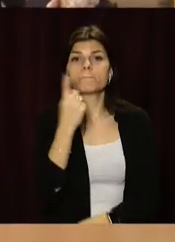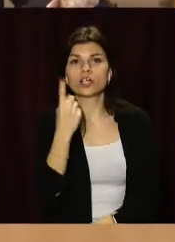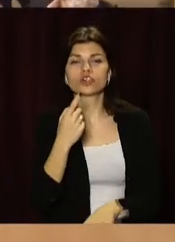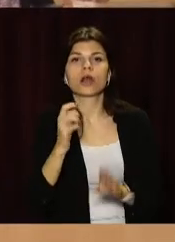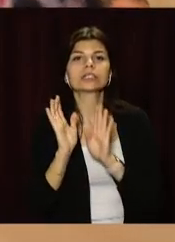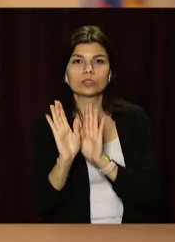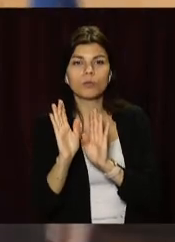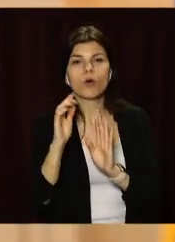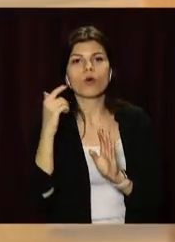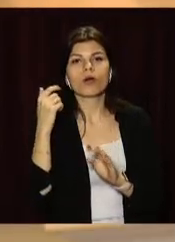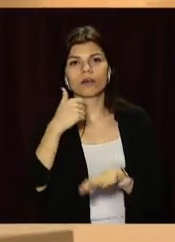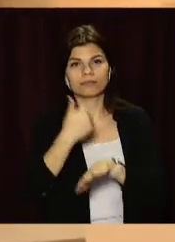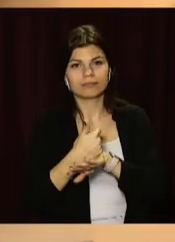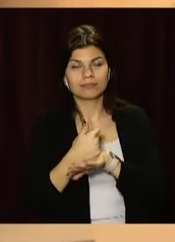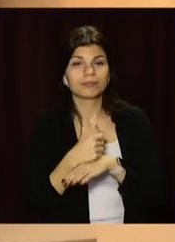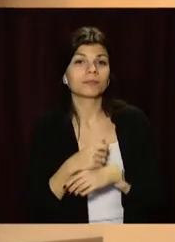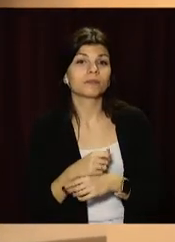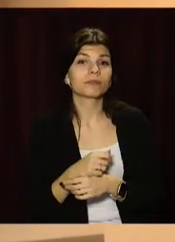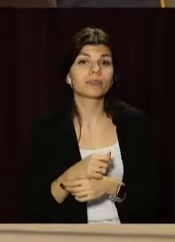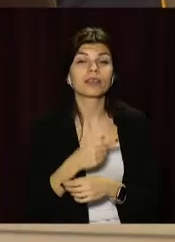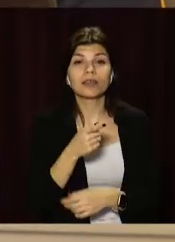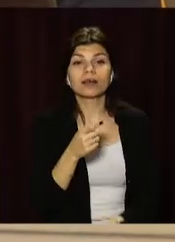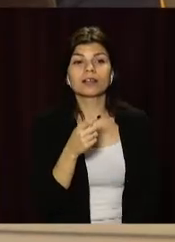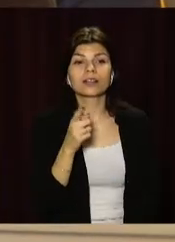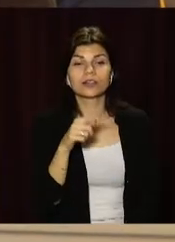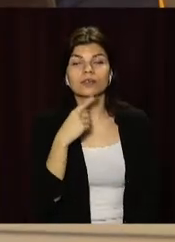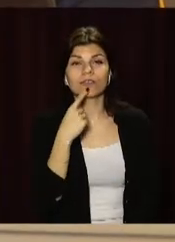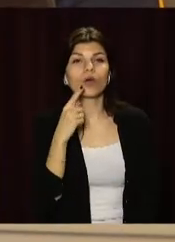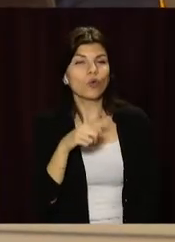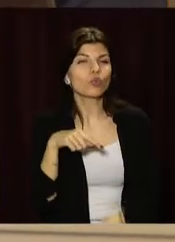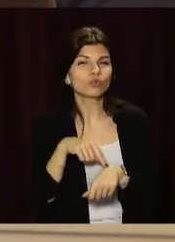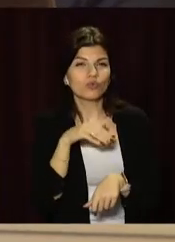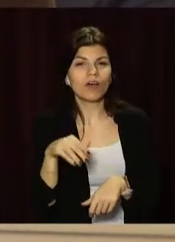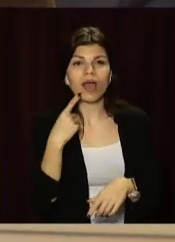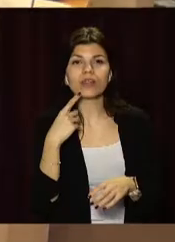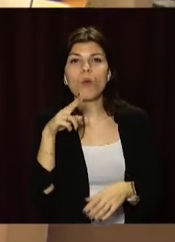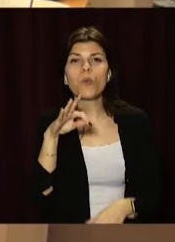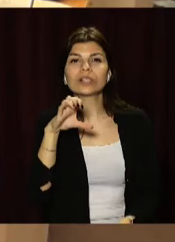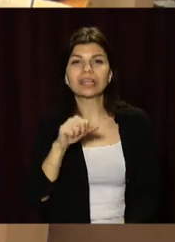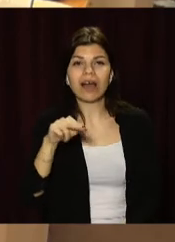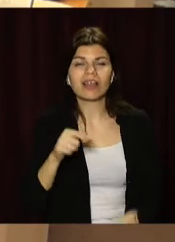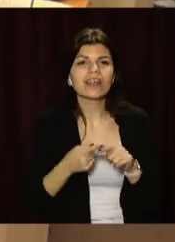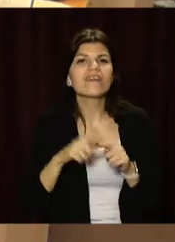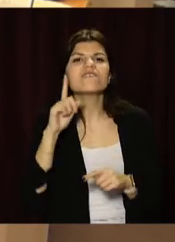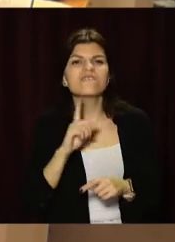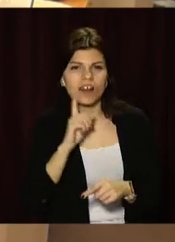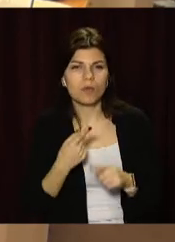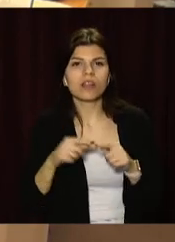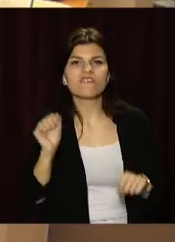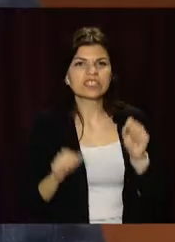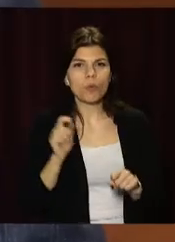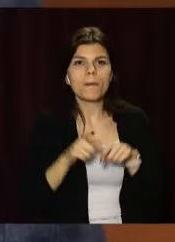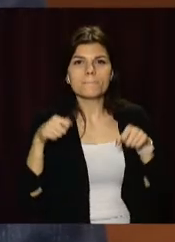заступником голови обласної ради. Утім, керівник обласної парт-організації переконаний, посада – це лише інструмент для більш ефективної